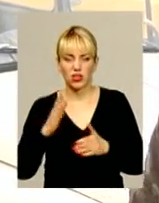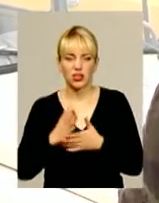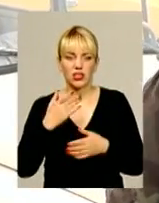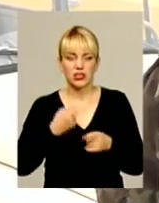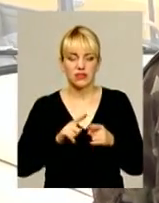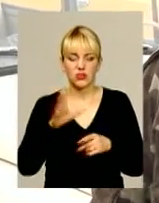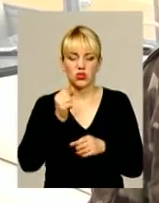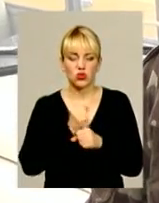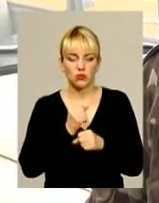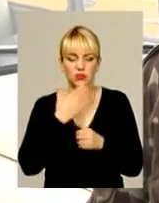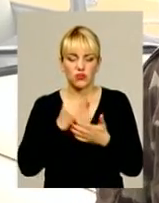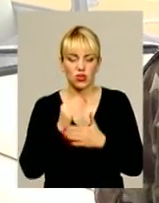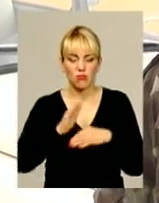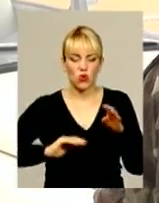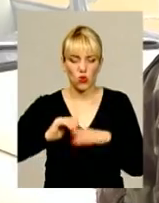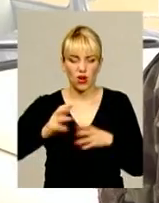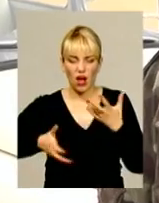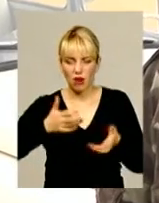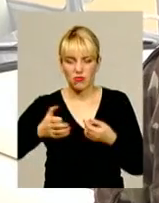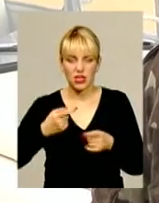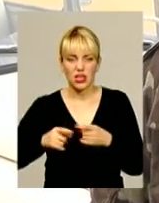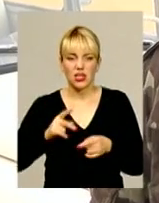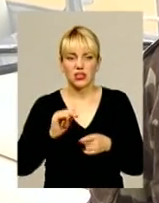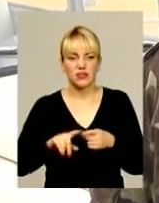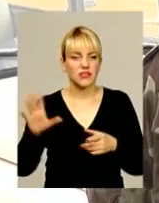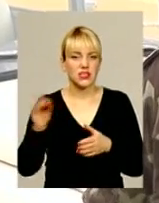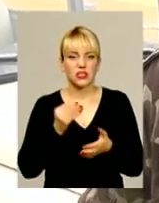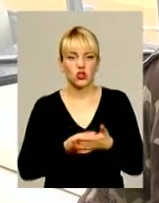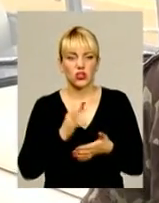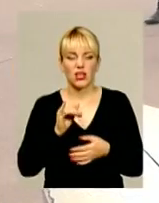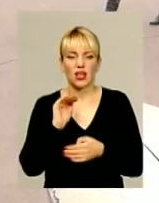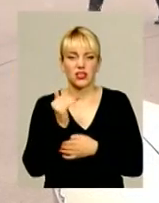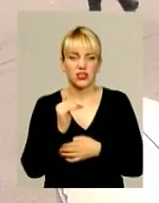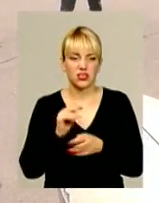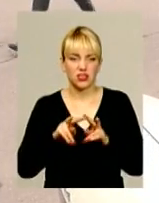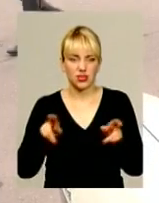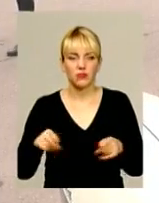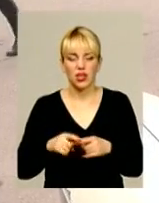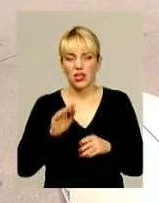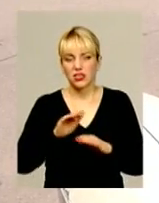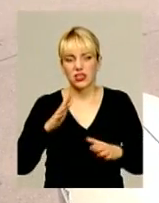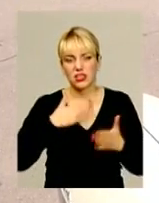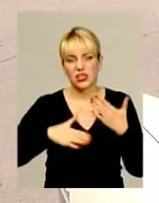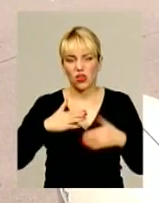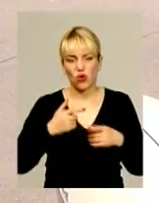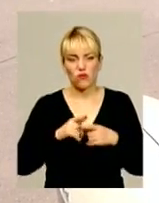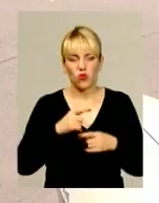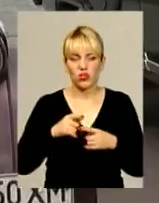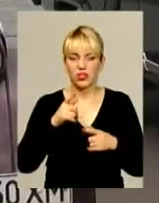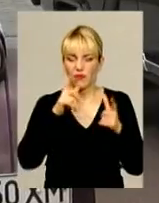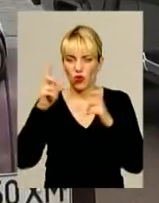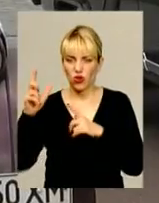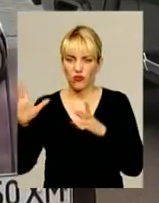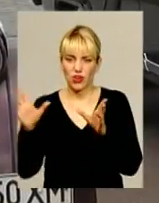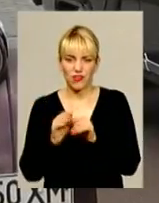руками від А до Б, а не хто то вам робить. Вони не усі дорогі, вони як діти маленькі. Містяни із задоволенням фотографувалися із